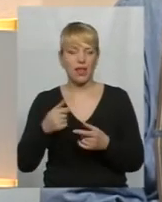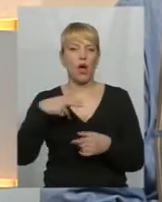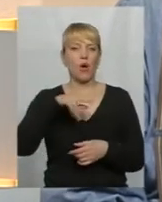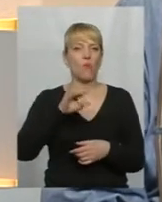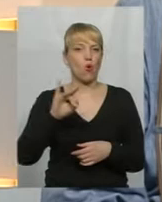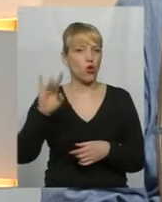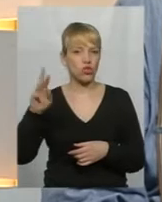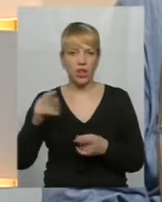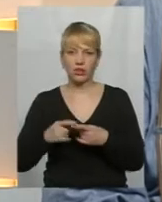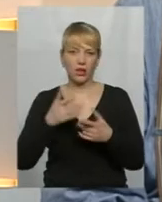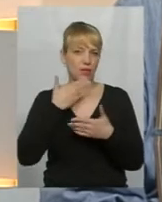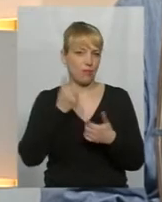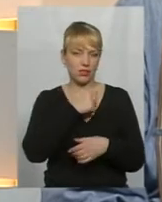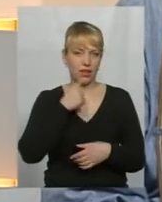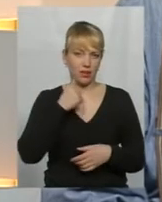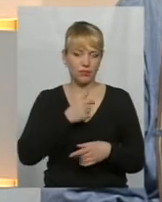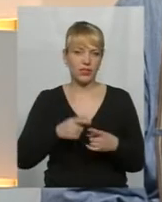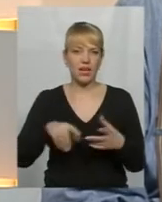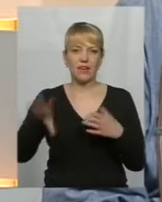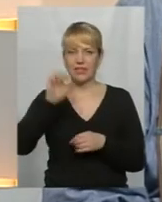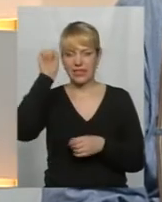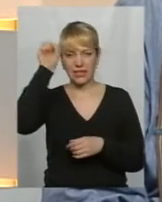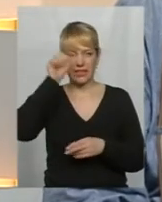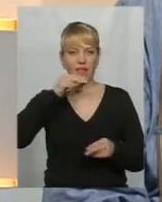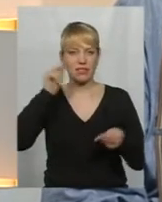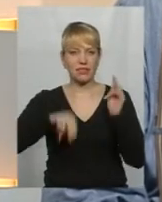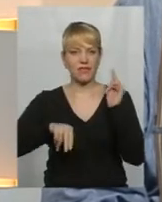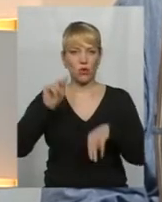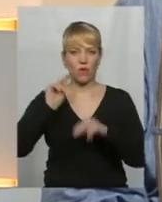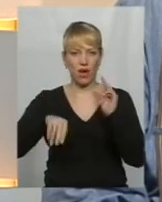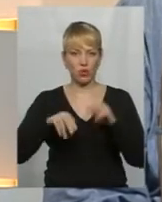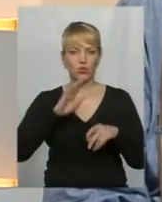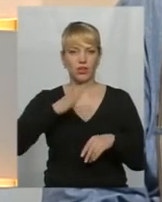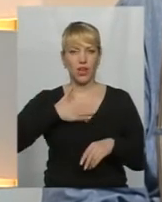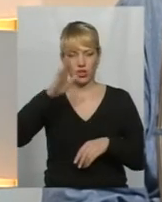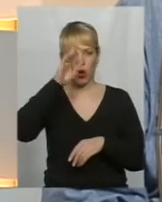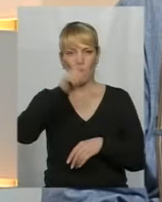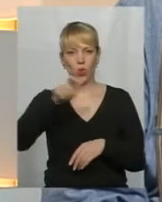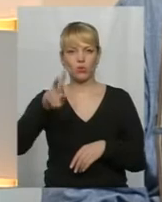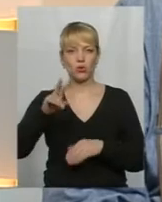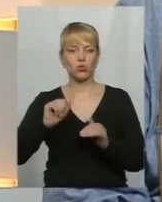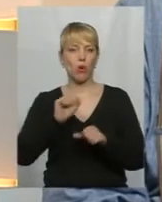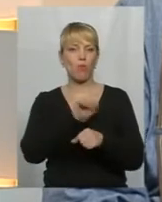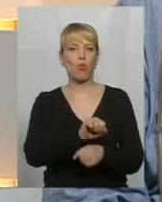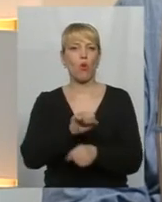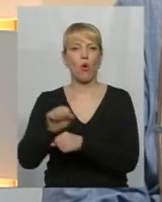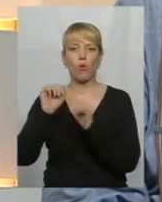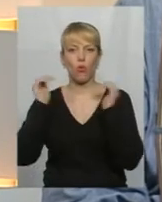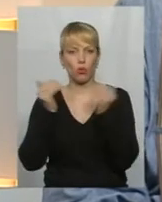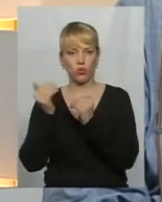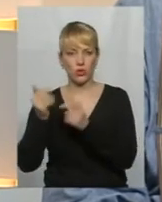таємниця. У всіх гріхах звинувачують наші хлопців, які там блокують. Будемо говорити,